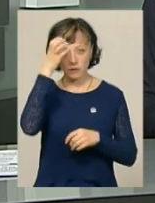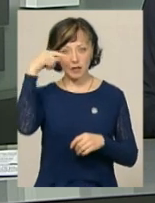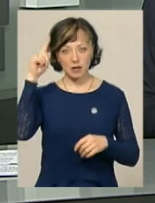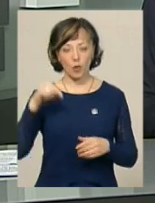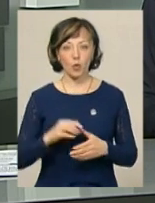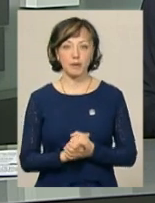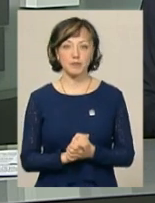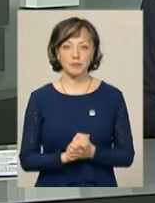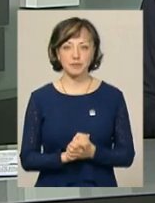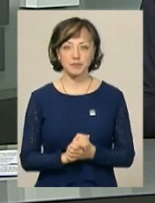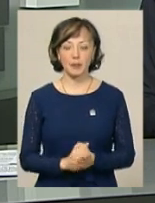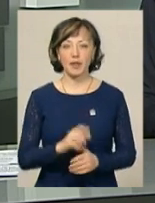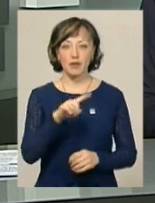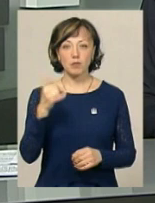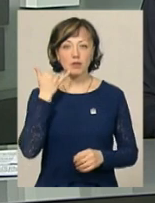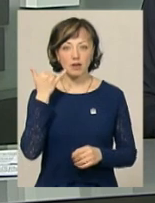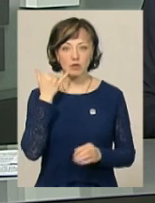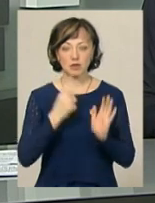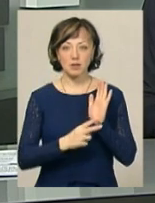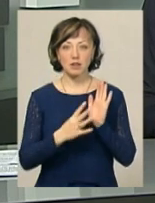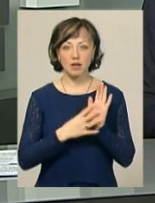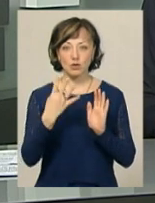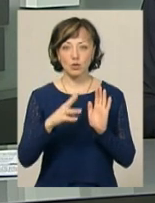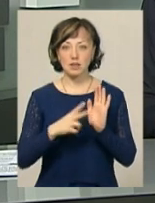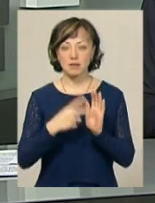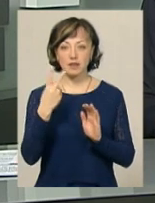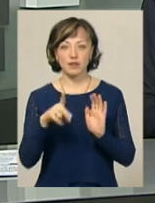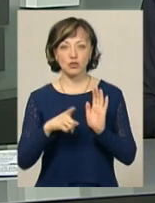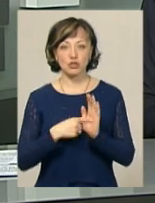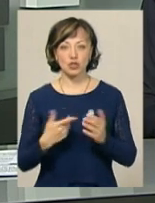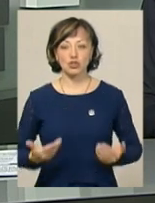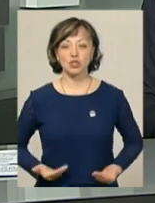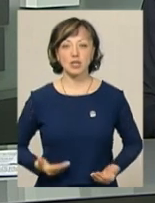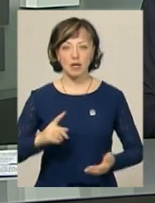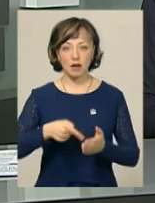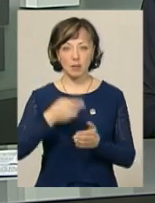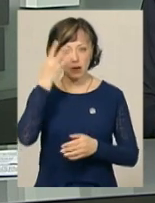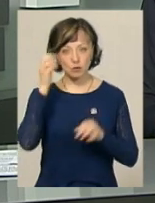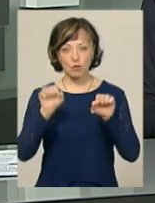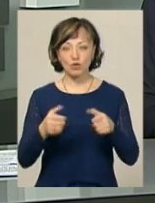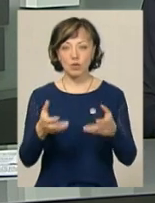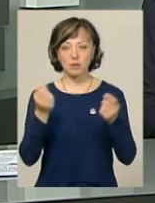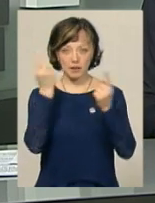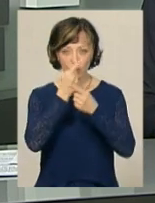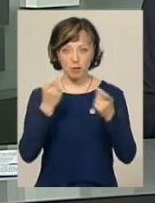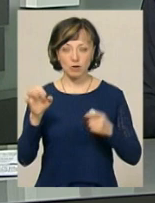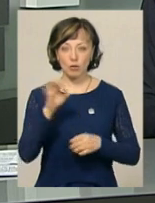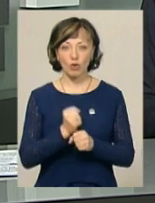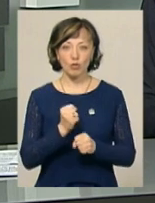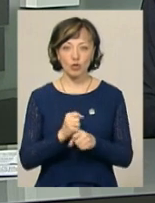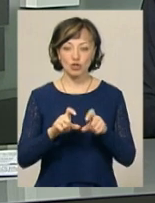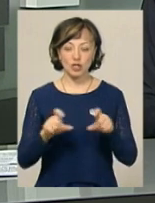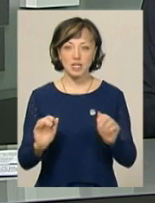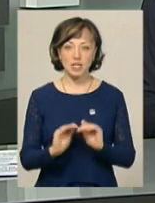науки Світлана Губай. За номером телефону 79 47 26 жителі Хмельницького можуть отримати інформацію щодо роботи